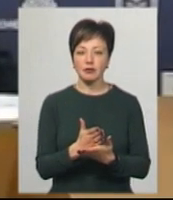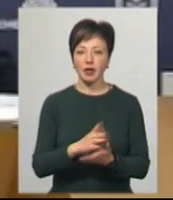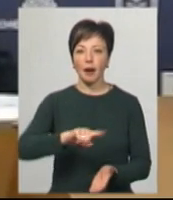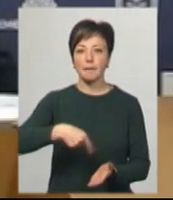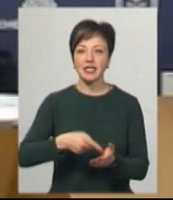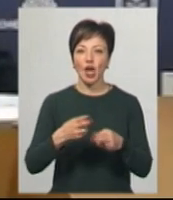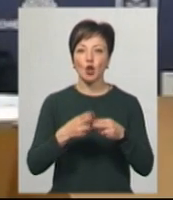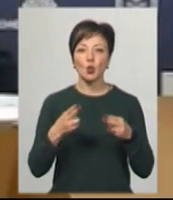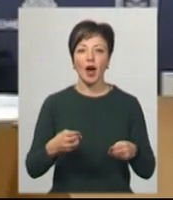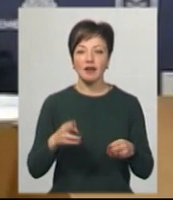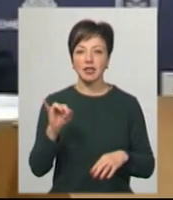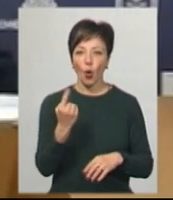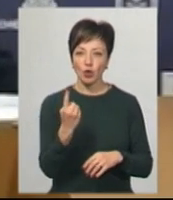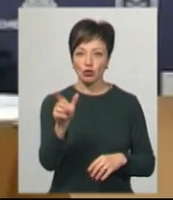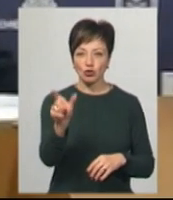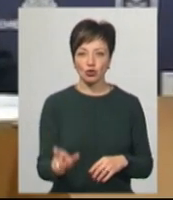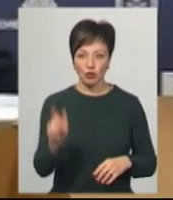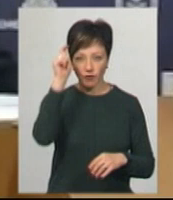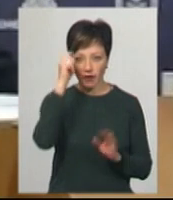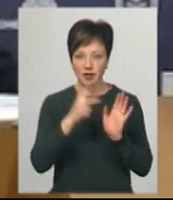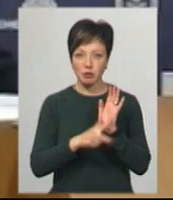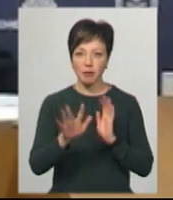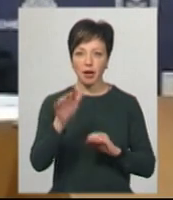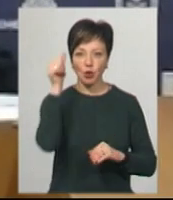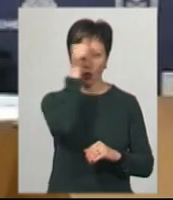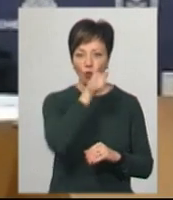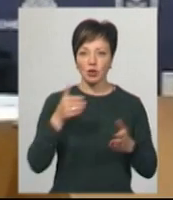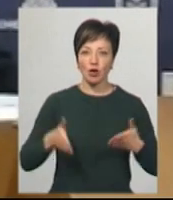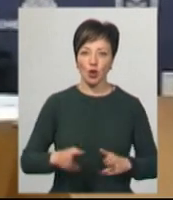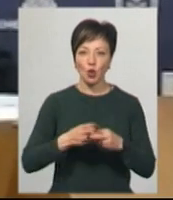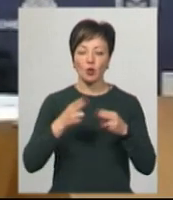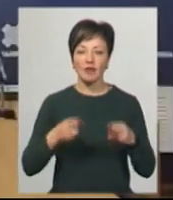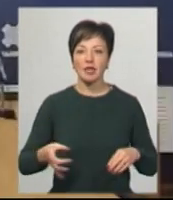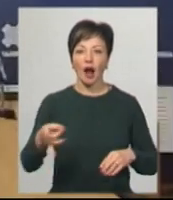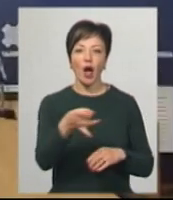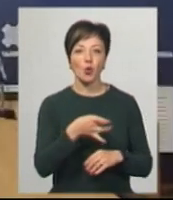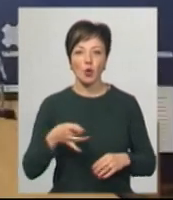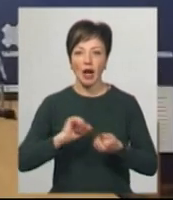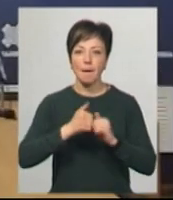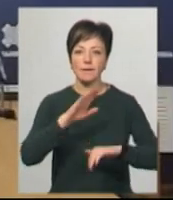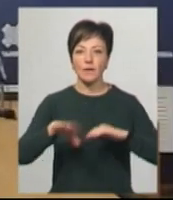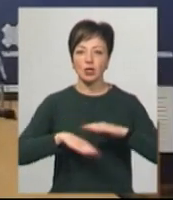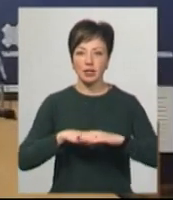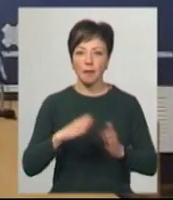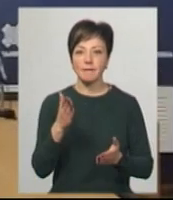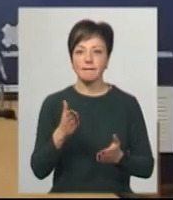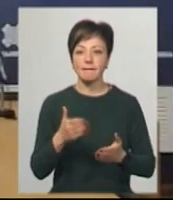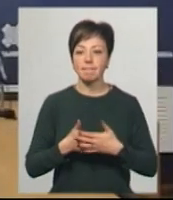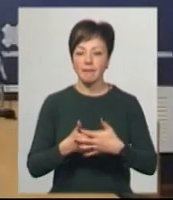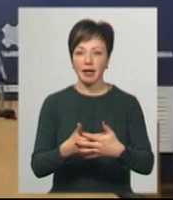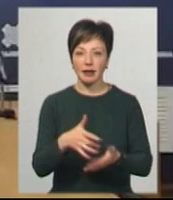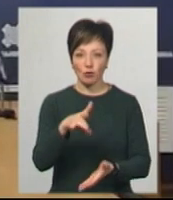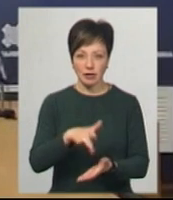з міста Дунаєвці, і один чоловік 85-го року народження, Дунаєвецький район. У Кам'янець-Подільському перинатальному